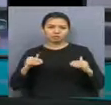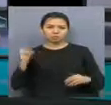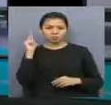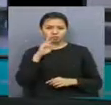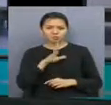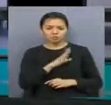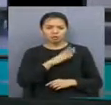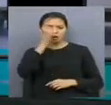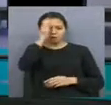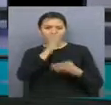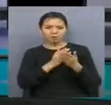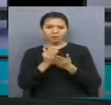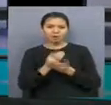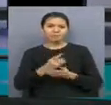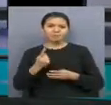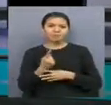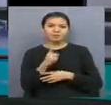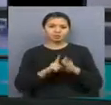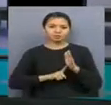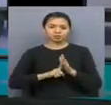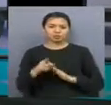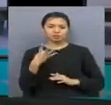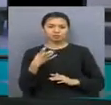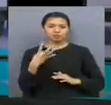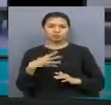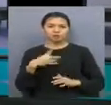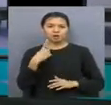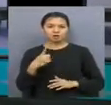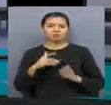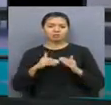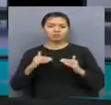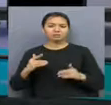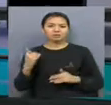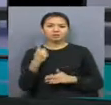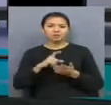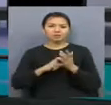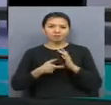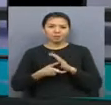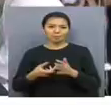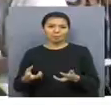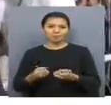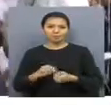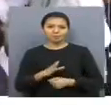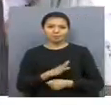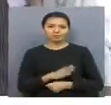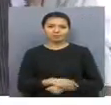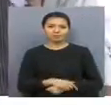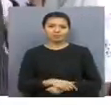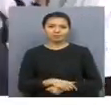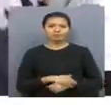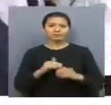Ал білім аттайдыңға алғаш қадам басқан 441 бүлдіршін бірінші сыныпқа қабылданды. Міне кей